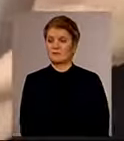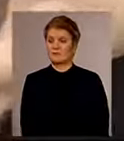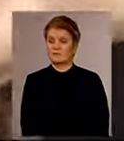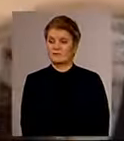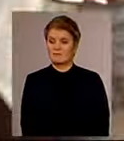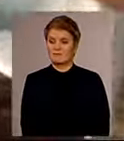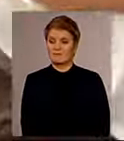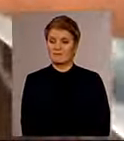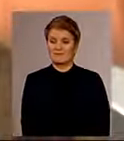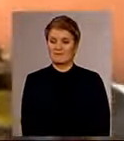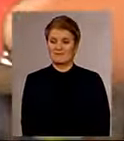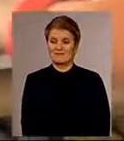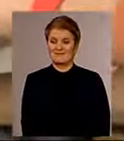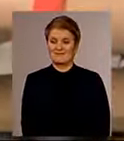Староста, Сергій Беранюк. Новини на першому.